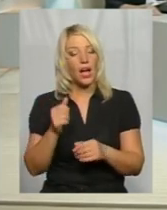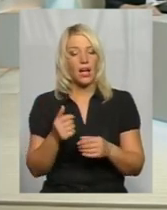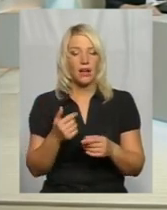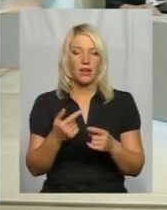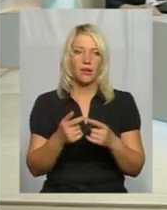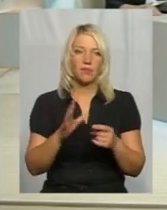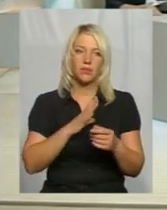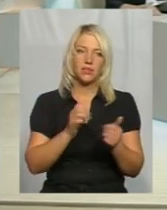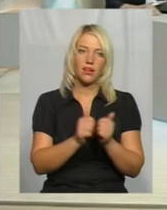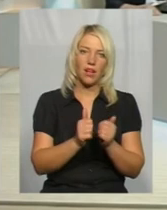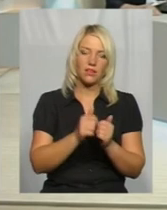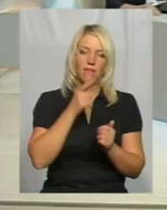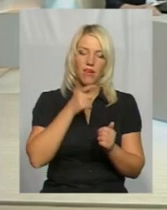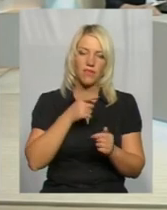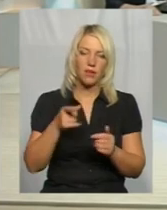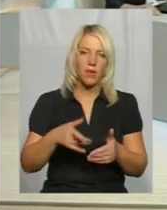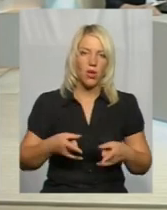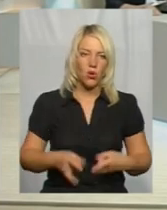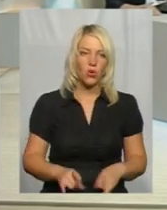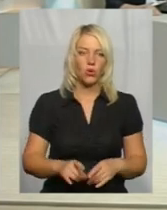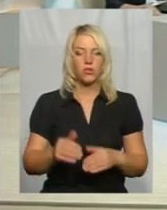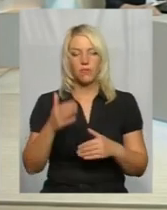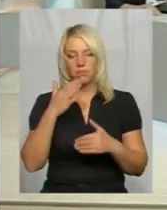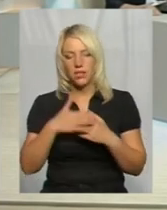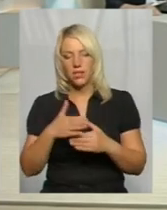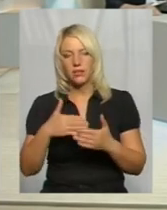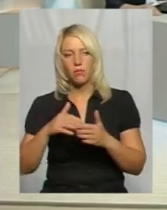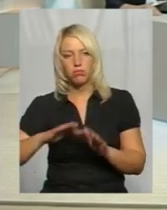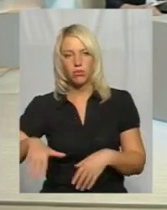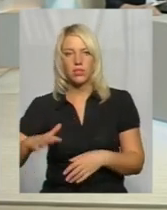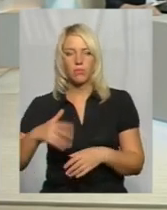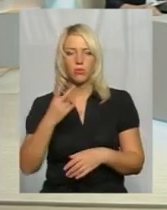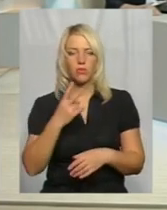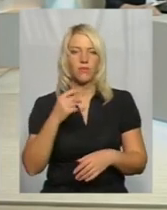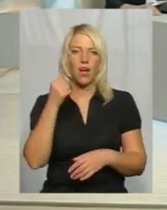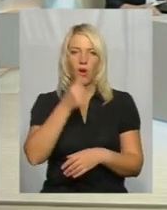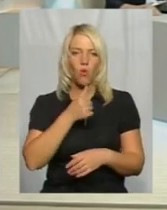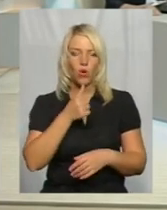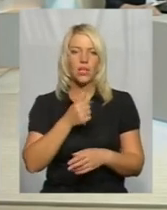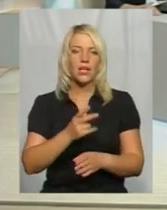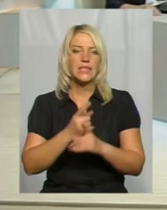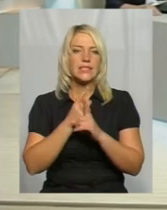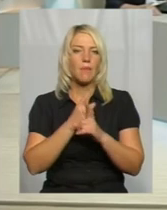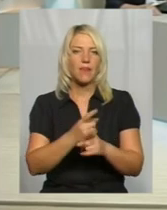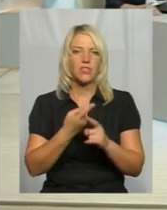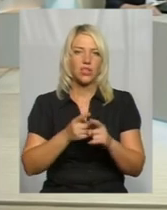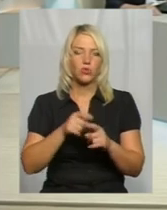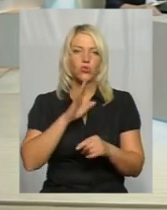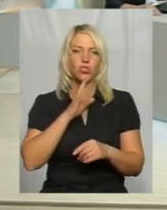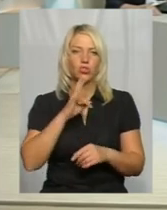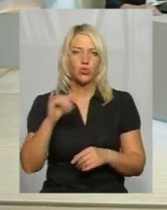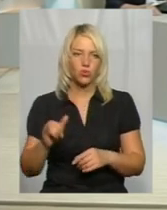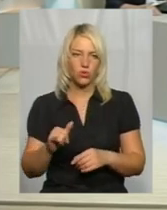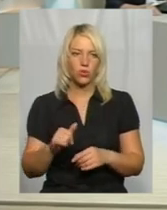родах, вовремя родів, перед, після, і потім два роки спровождати цю жінчину, можливо, навіть